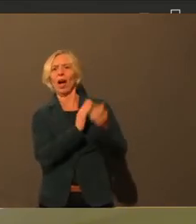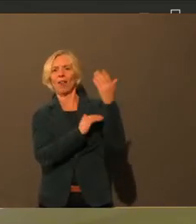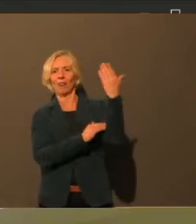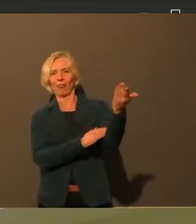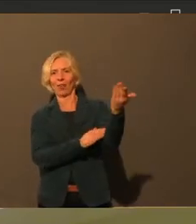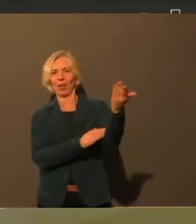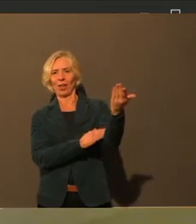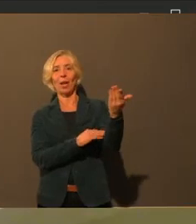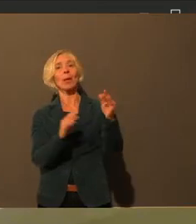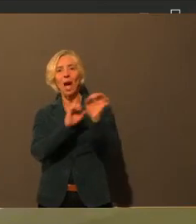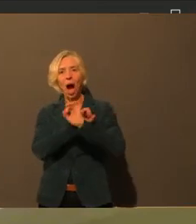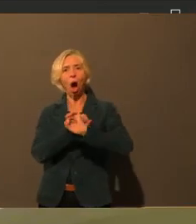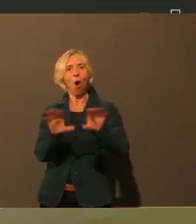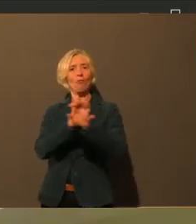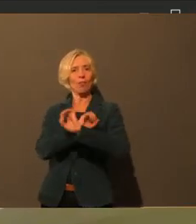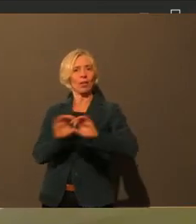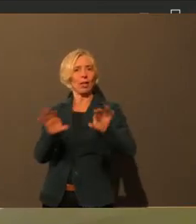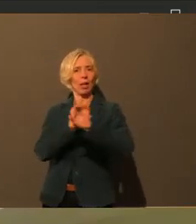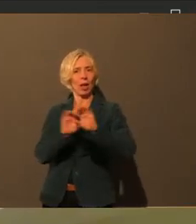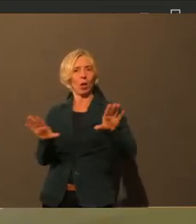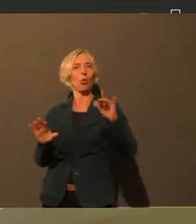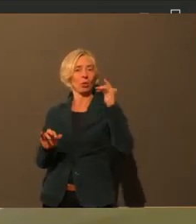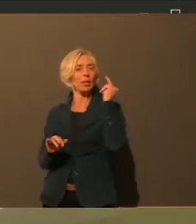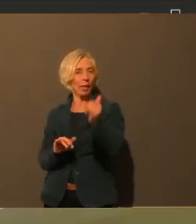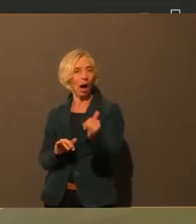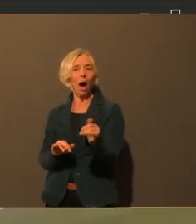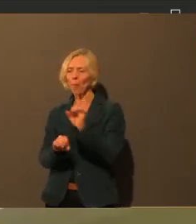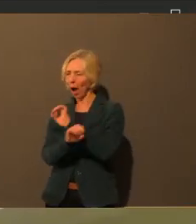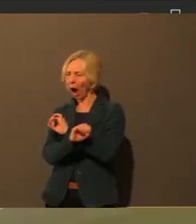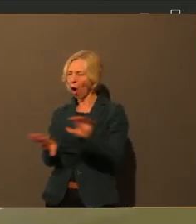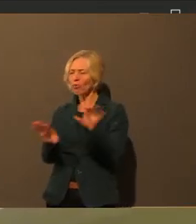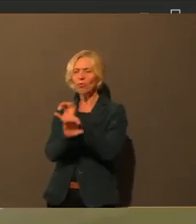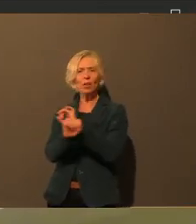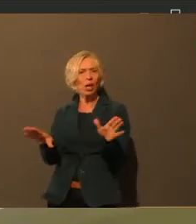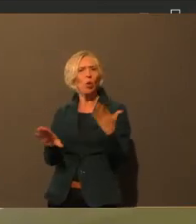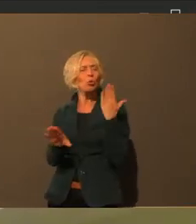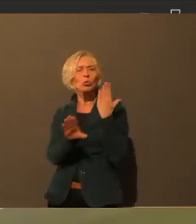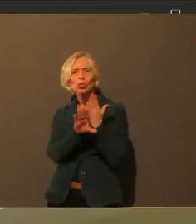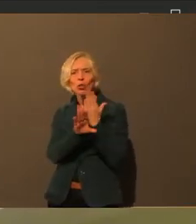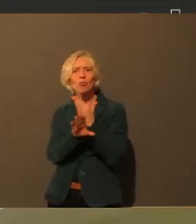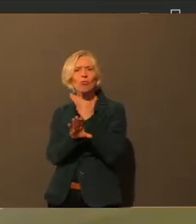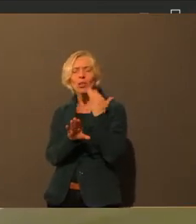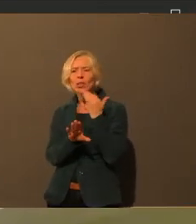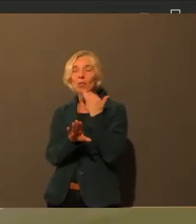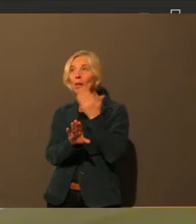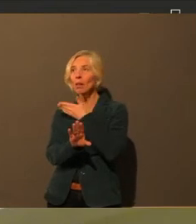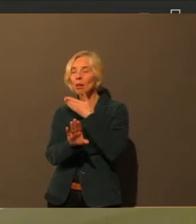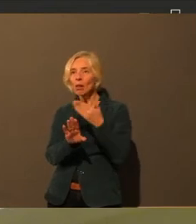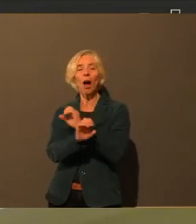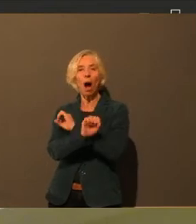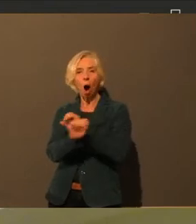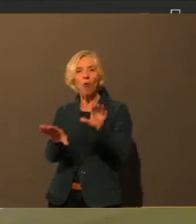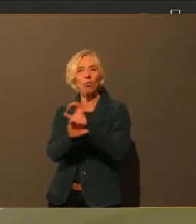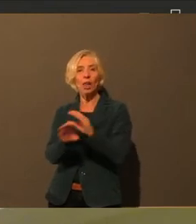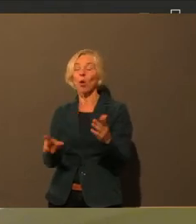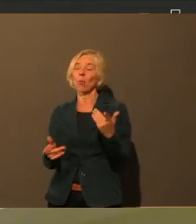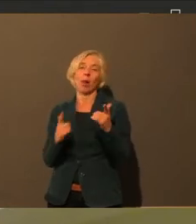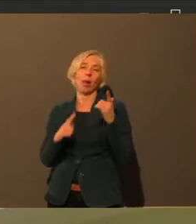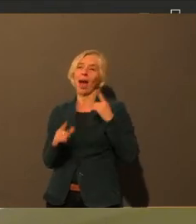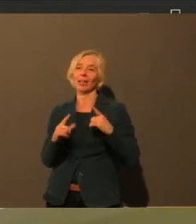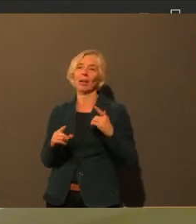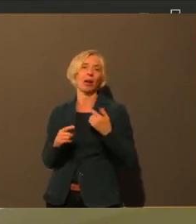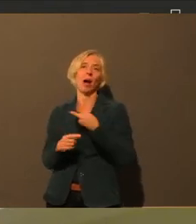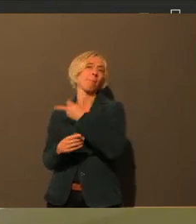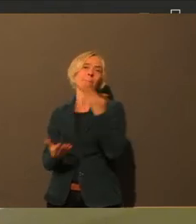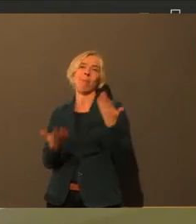würde, wäre es gut, aber im Ergebnis haben wir, glaube ich, in den letzten Wochen und Monaten immer wieder festgestellt, es gelingt halt leider nicht, jeden zu erreichen und